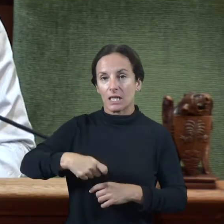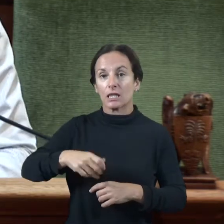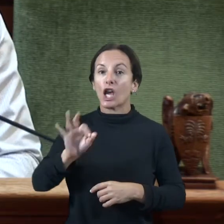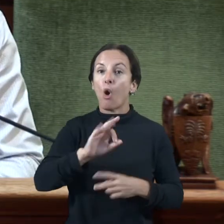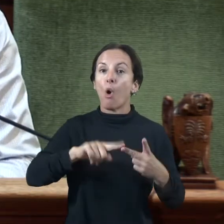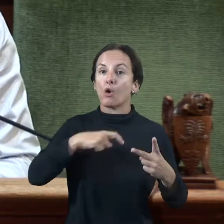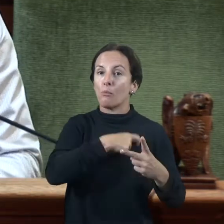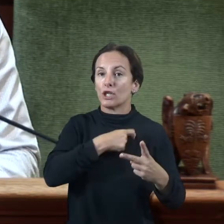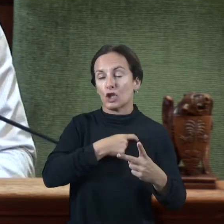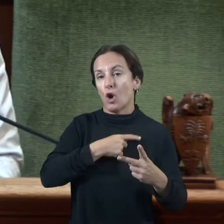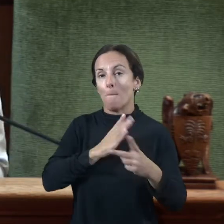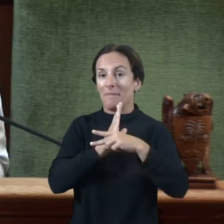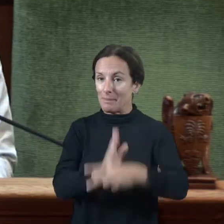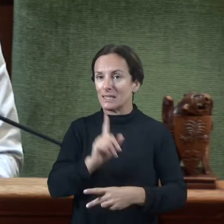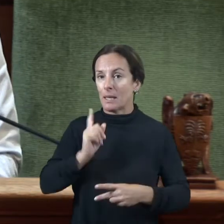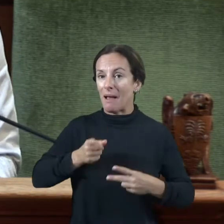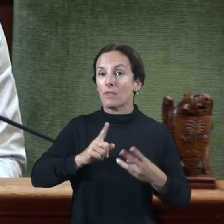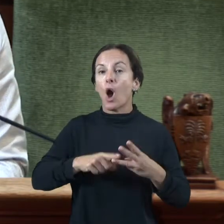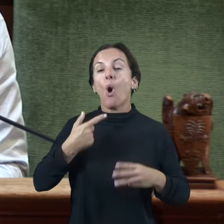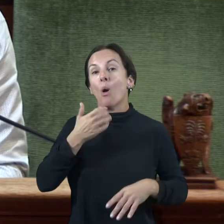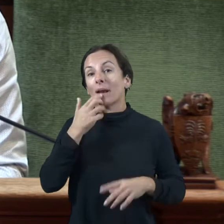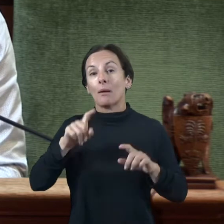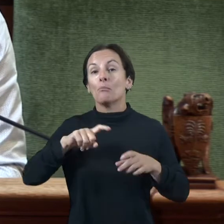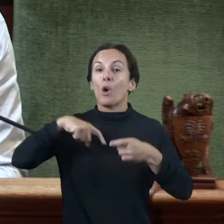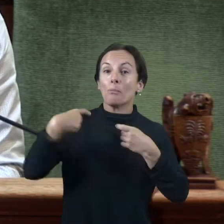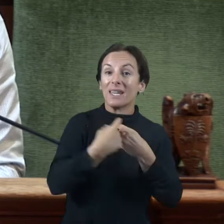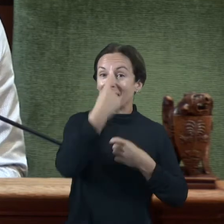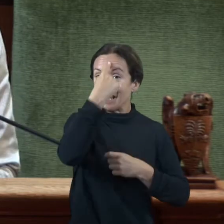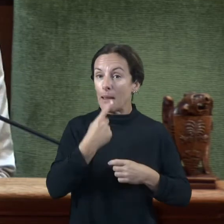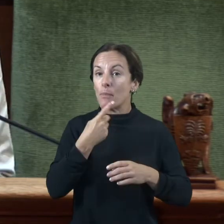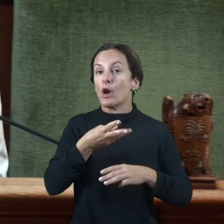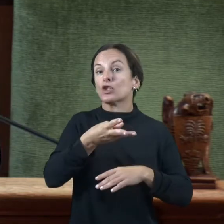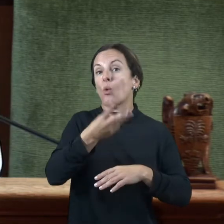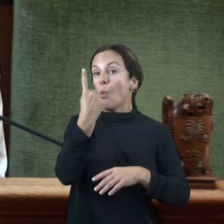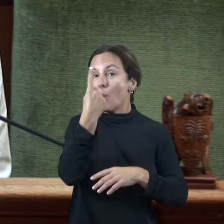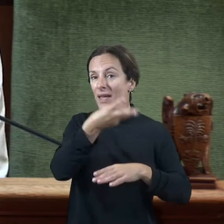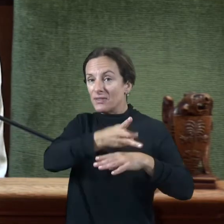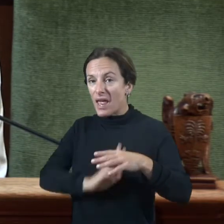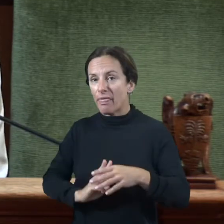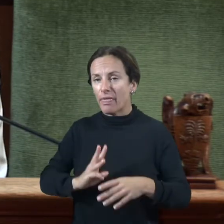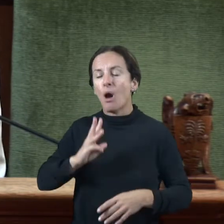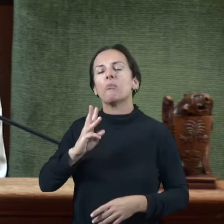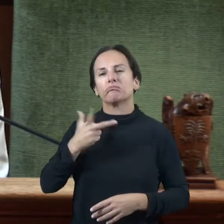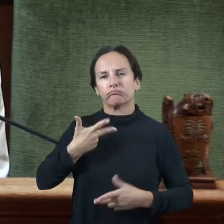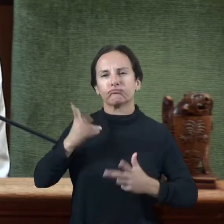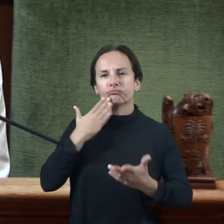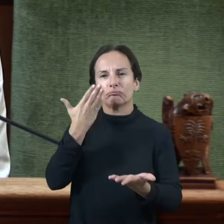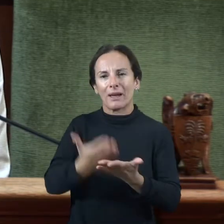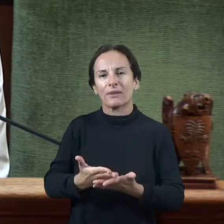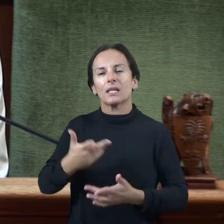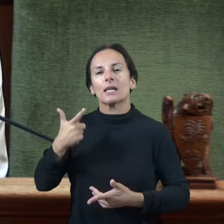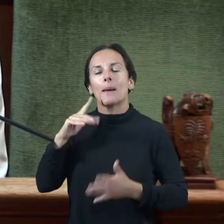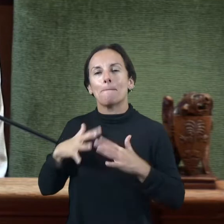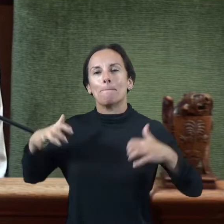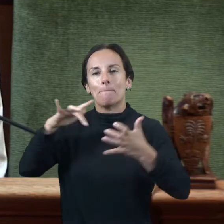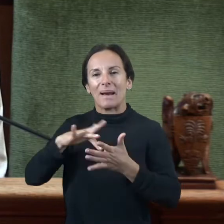o perquè ho soliciti un terç dels membres del ple del Consell Esportiu de Mallorca la comissió